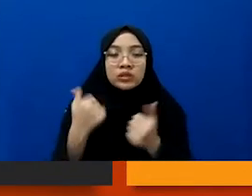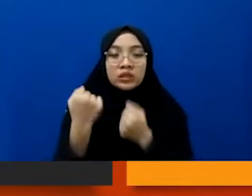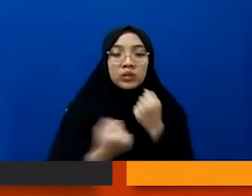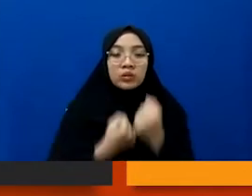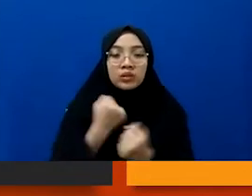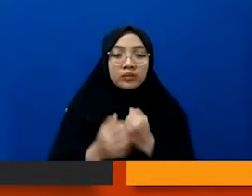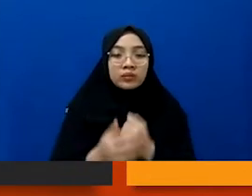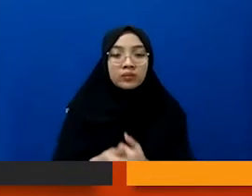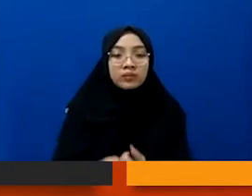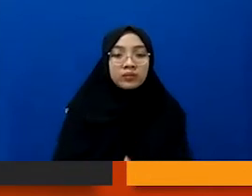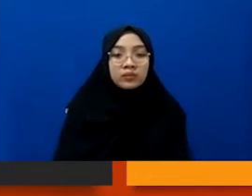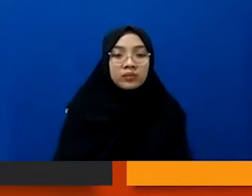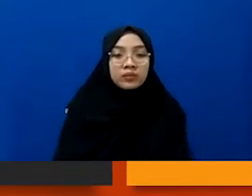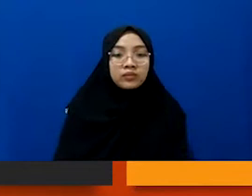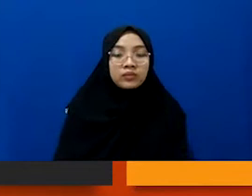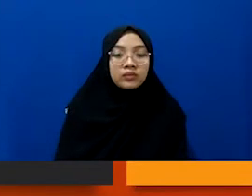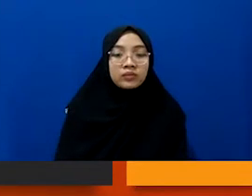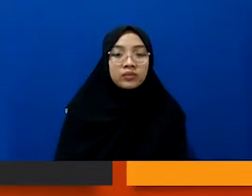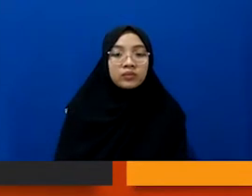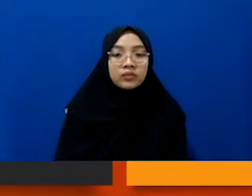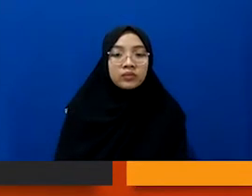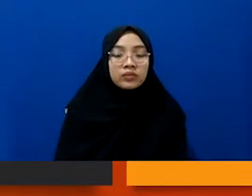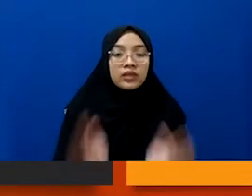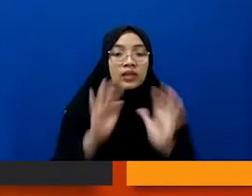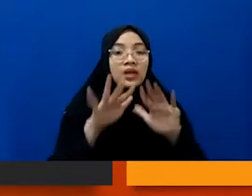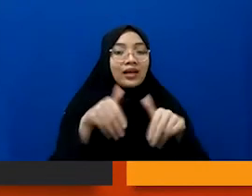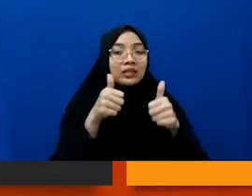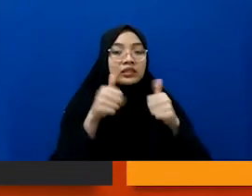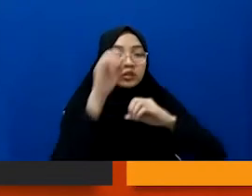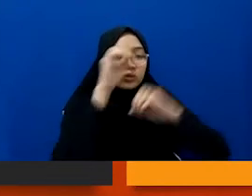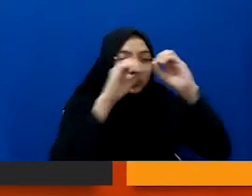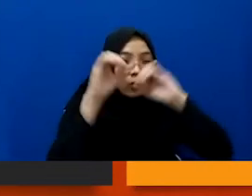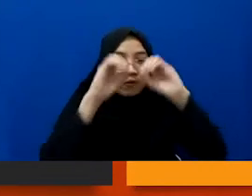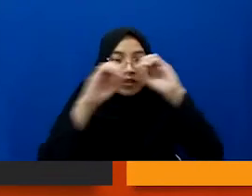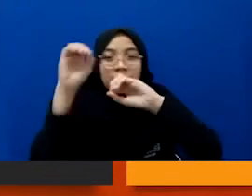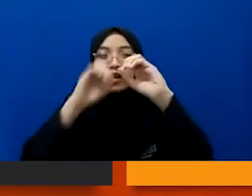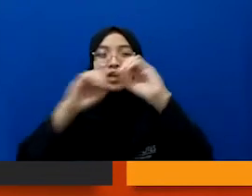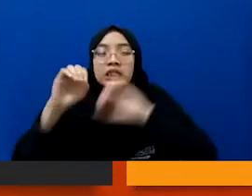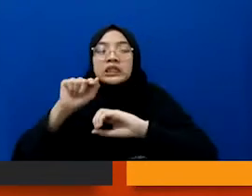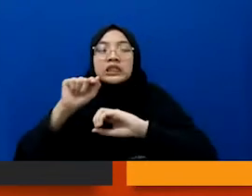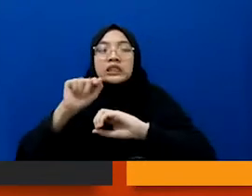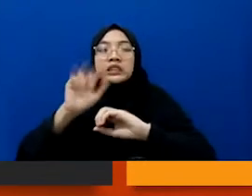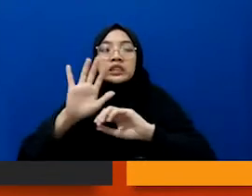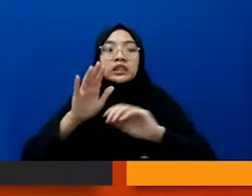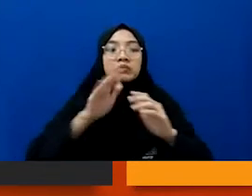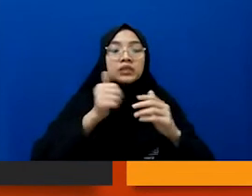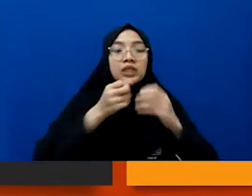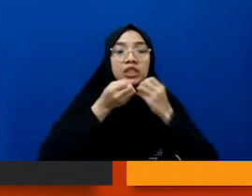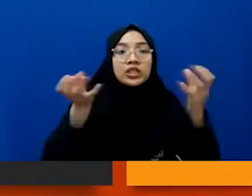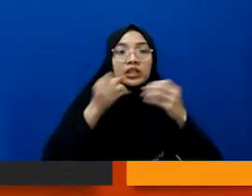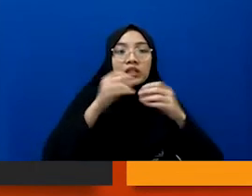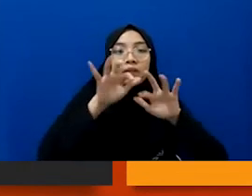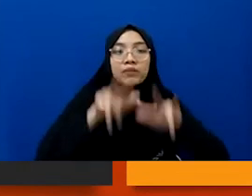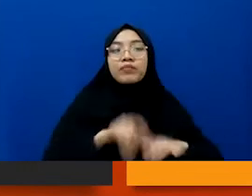nah kemudian dari hasil observasi ini dideskripsikan melalui tulisan atau